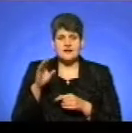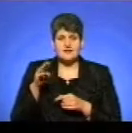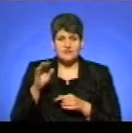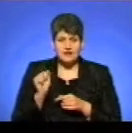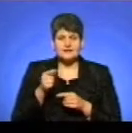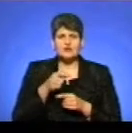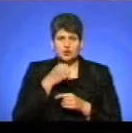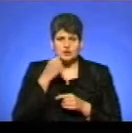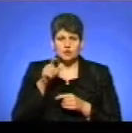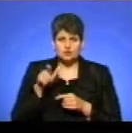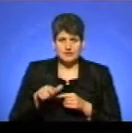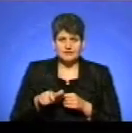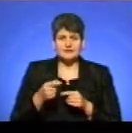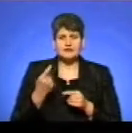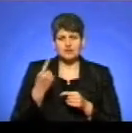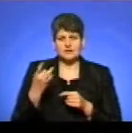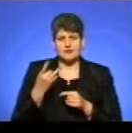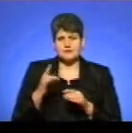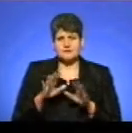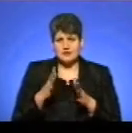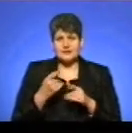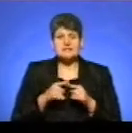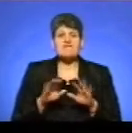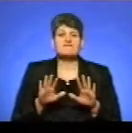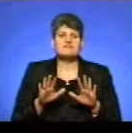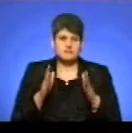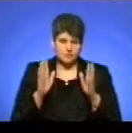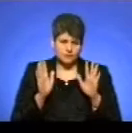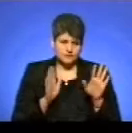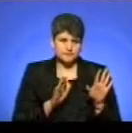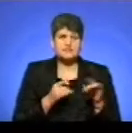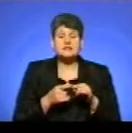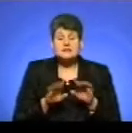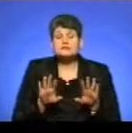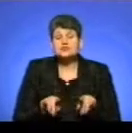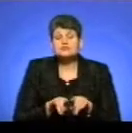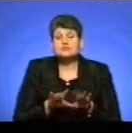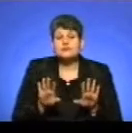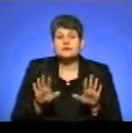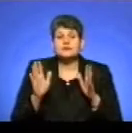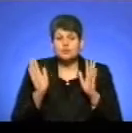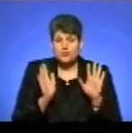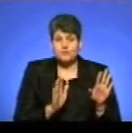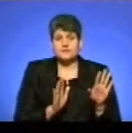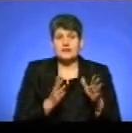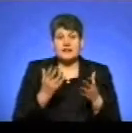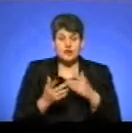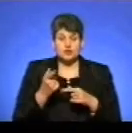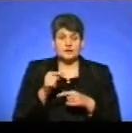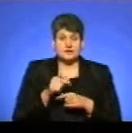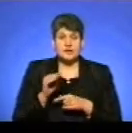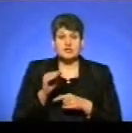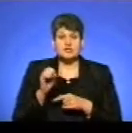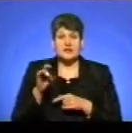людина, і ти жертва насилля один раз, це випадковість, так, це випадок і так далі. Якщо ти жертва